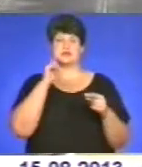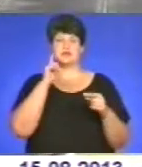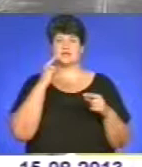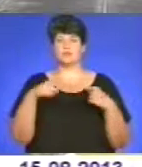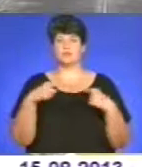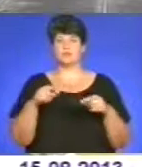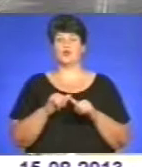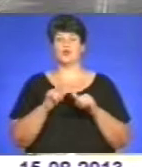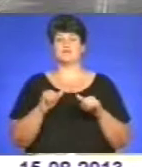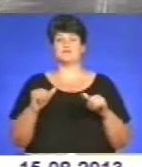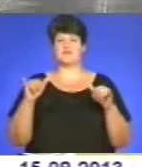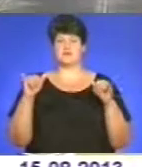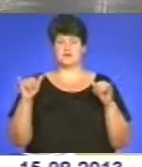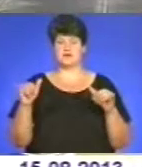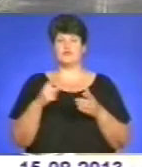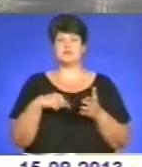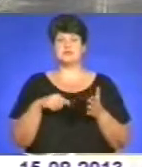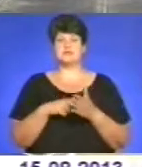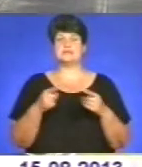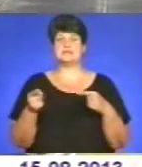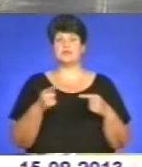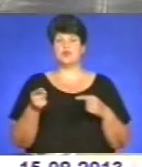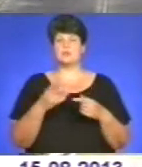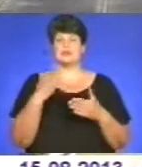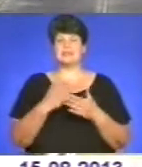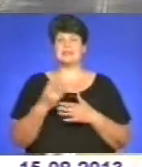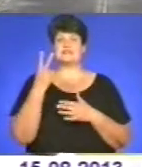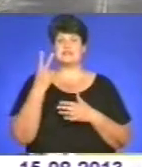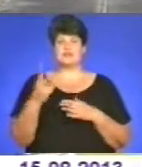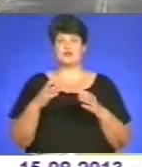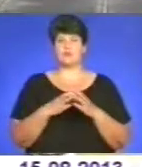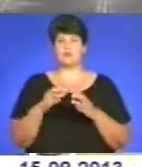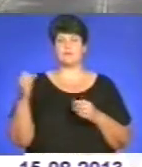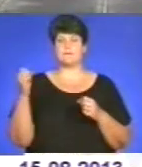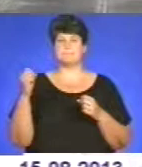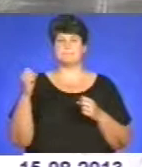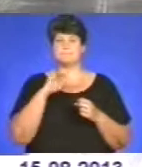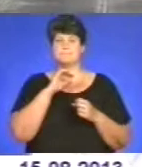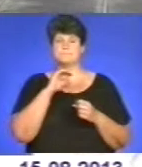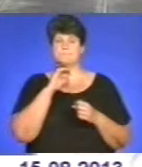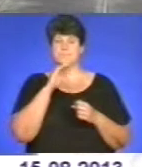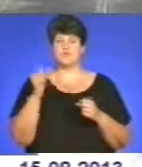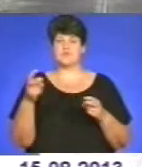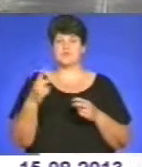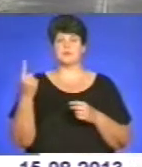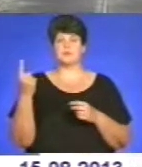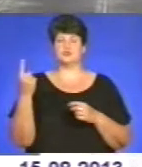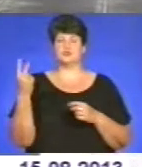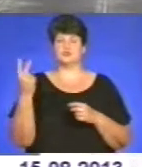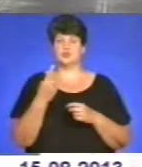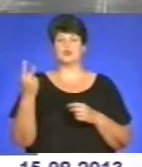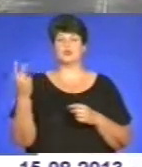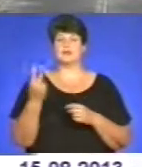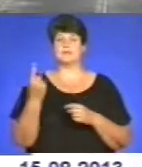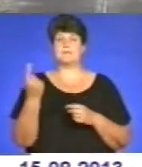розвивається, оскільки в місті Тернополі є вже дві команди професійні, і другий, першої ліги. Нам дуже важливо, щоб